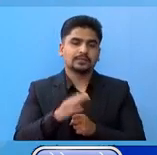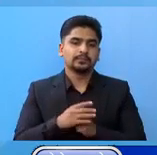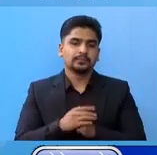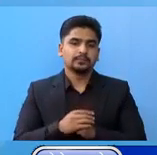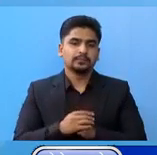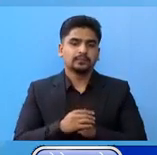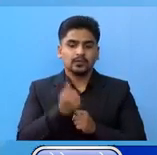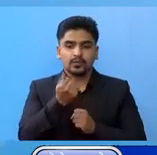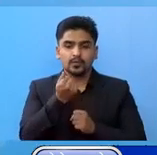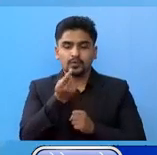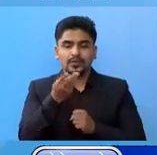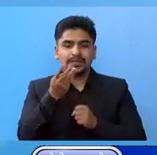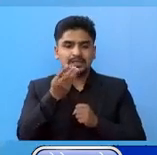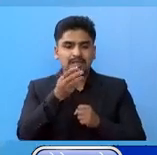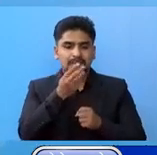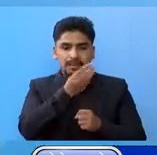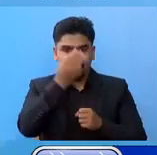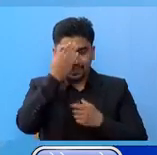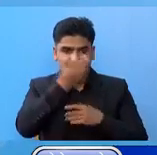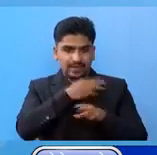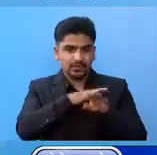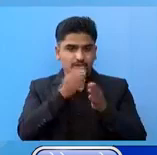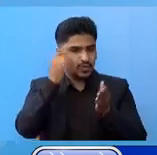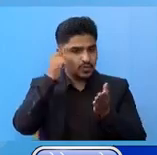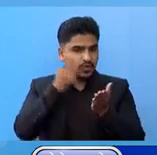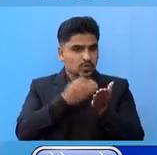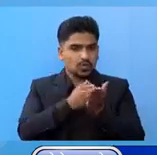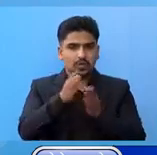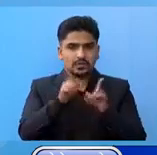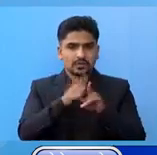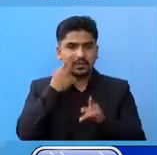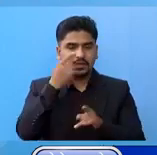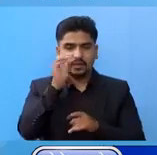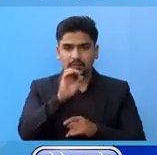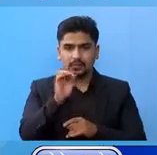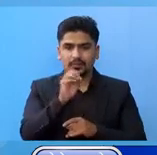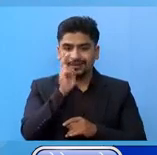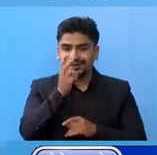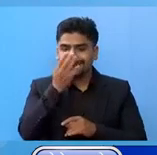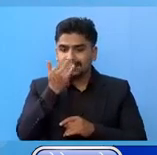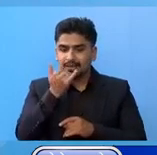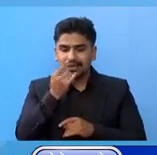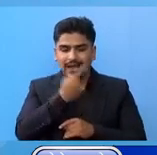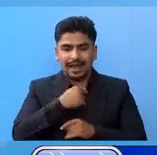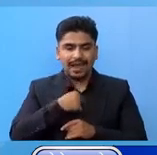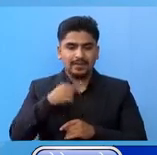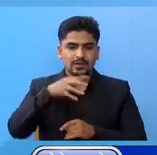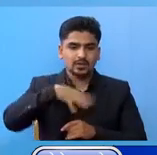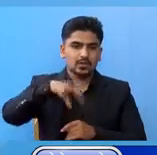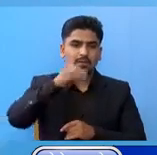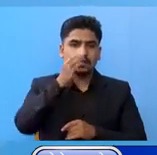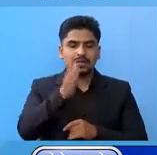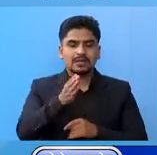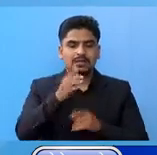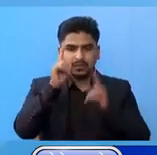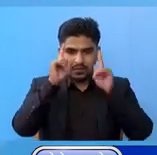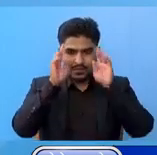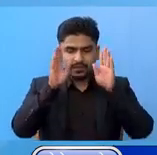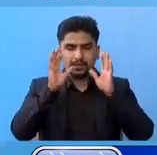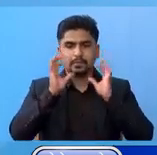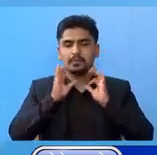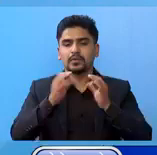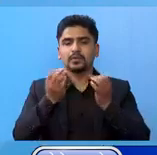कति बे संक्रमित अरू मात लक्षण पनी देखिदैनन तेसेले आमी सबैले साथ दानी